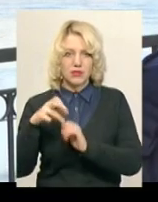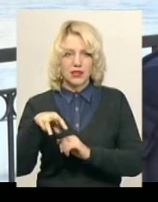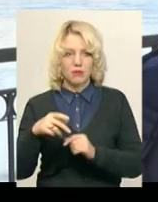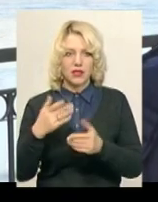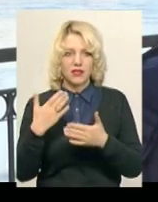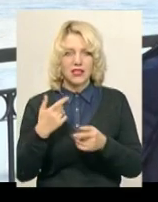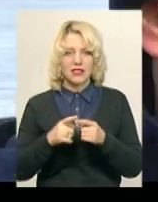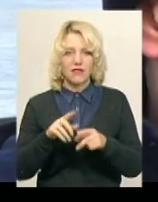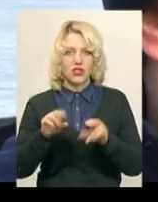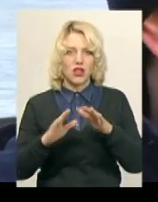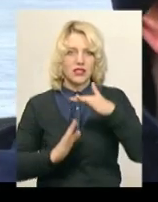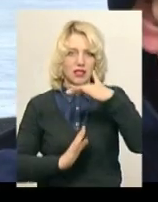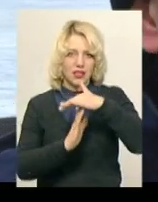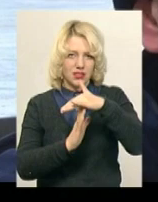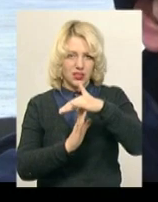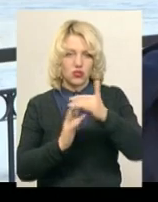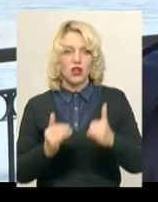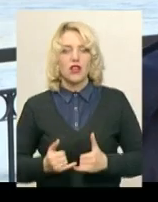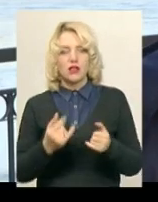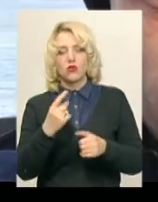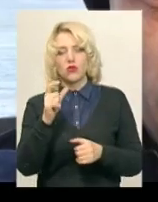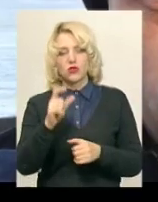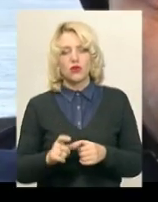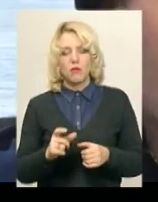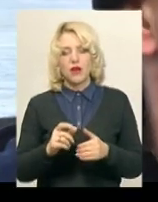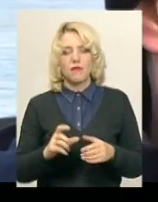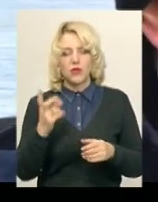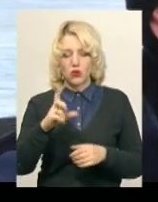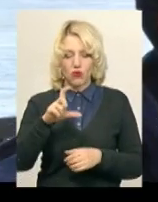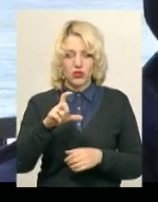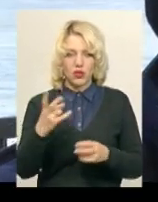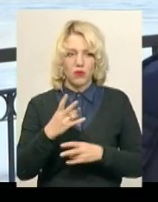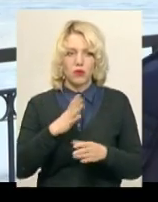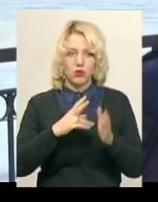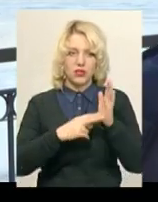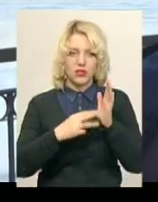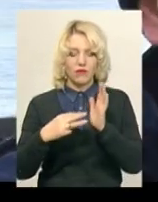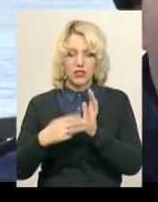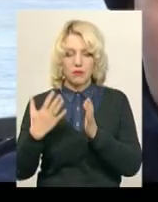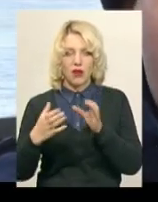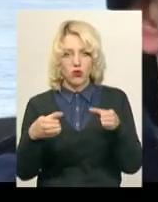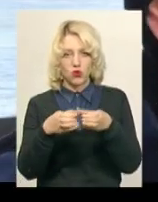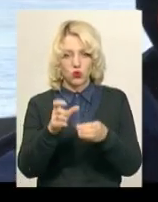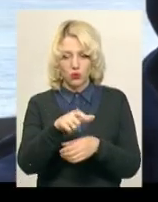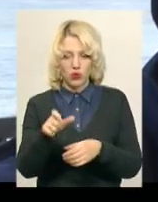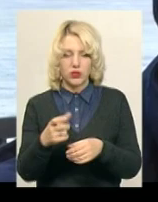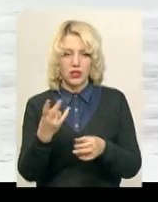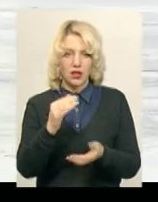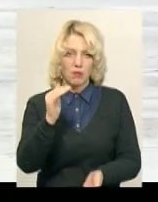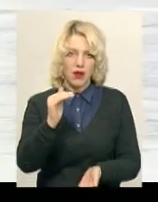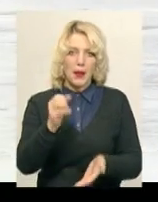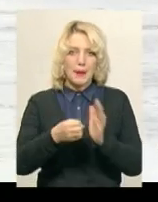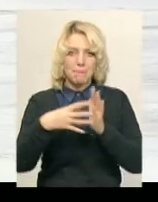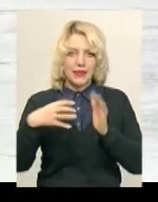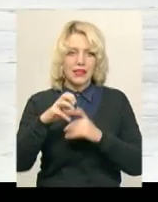вже є критичною для однієї особи. Товщина льоду має бути 7-8 сантиметрів, для групи осіб – близько 15 сантиметрів.